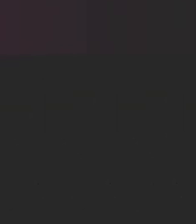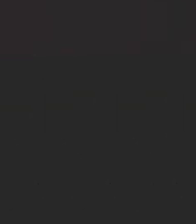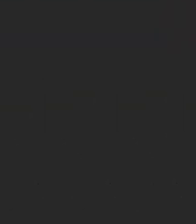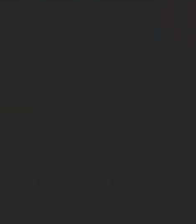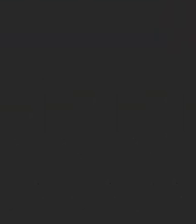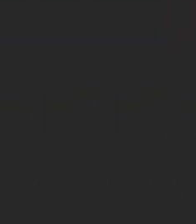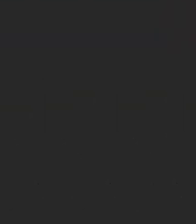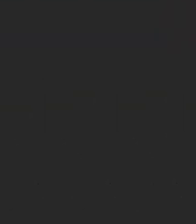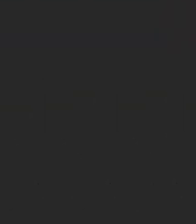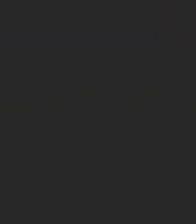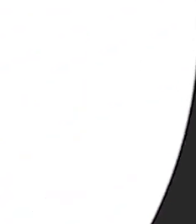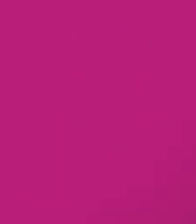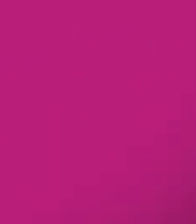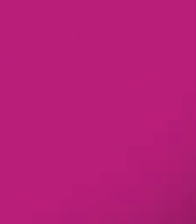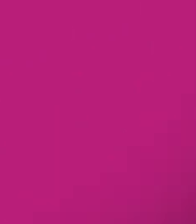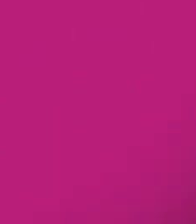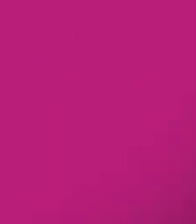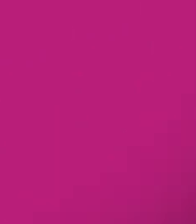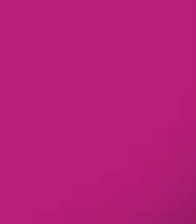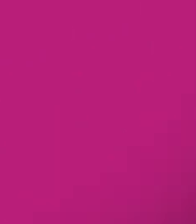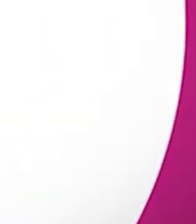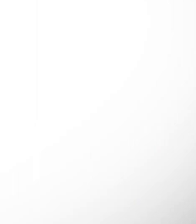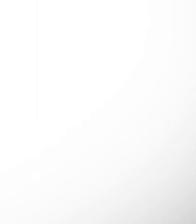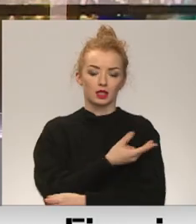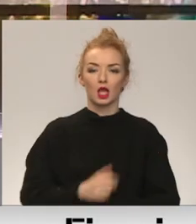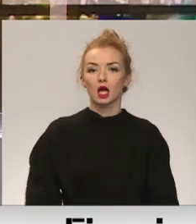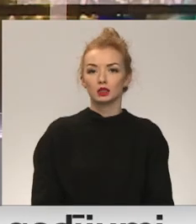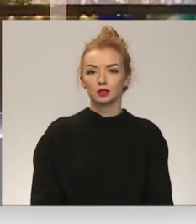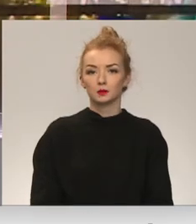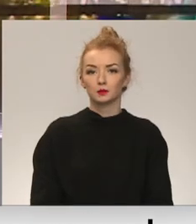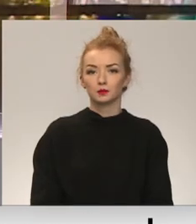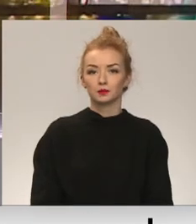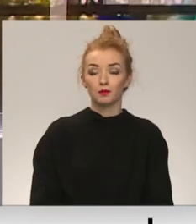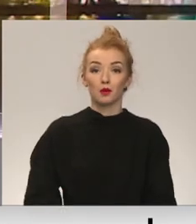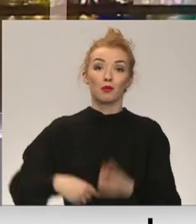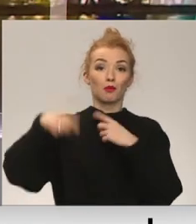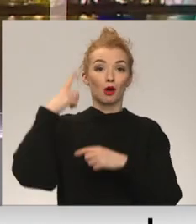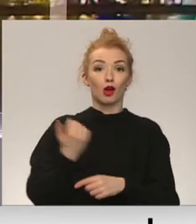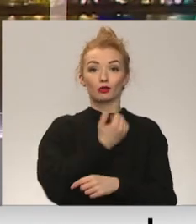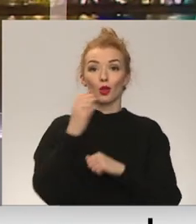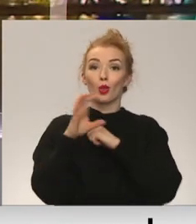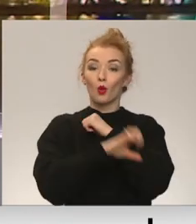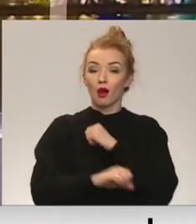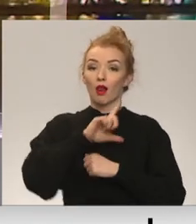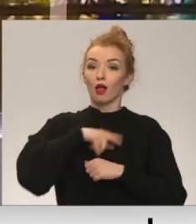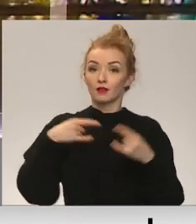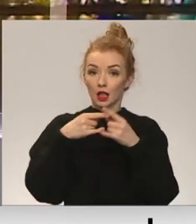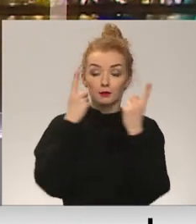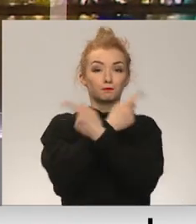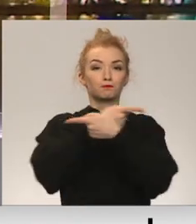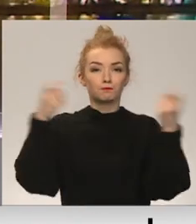Re, visi ēters ir te! Un aizvadītā gada izskaņā Latvijas televīzija vēstīja, ka